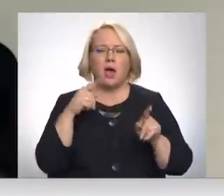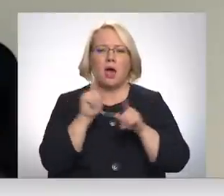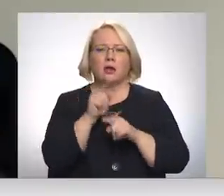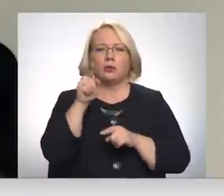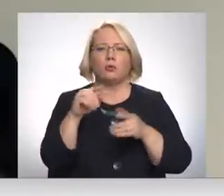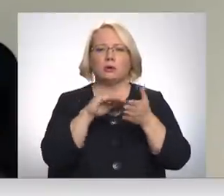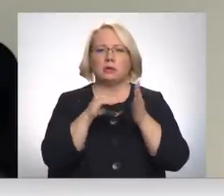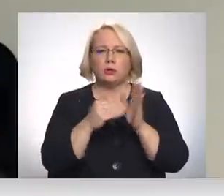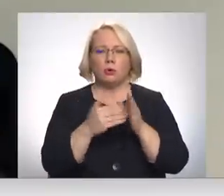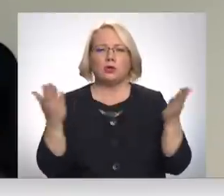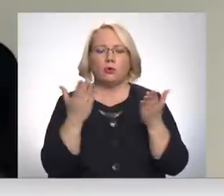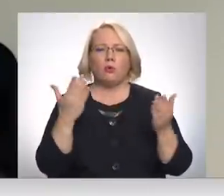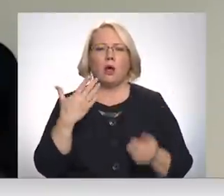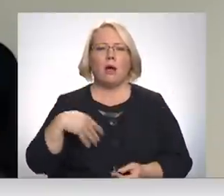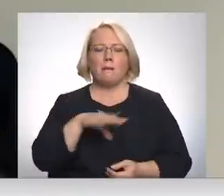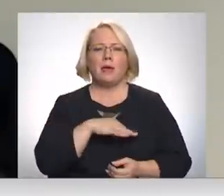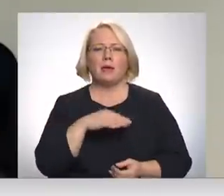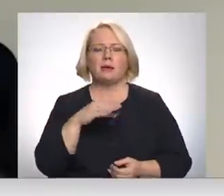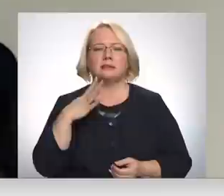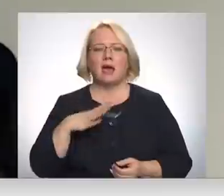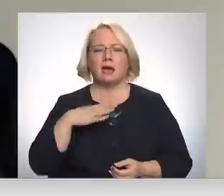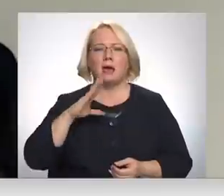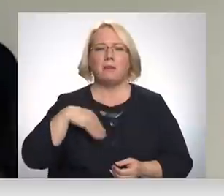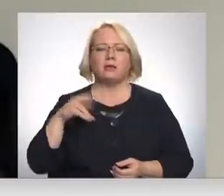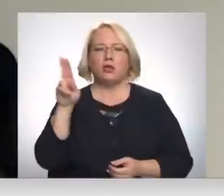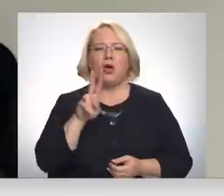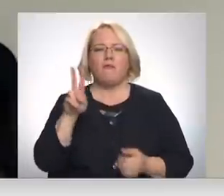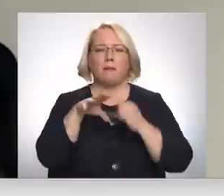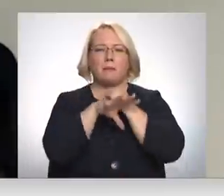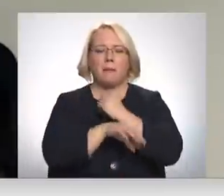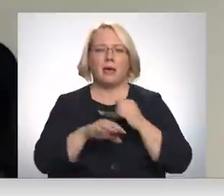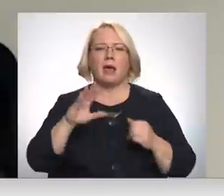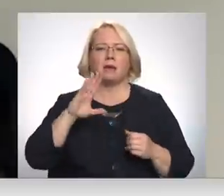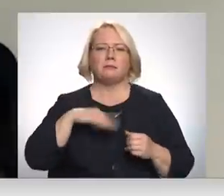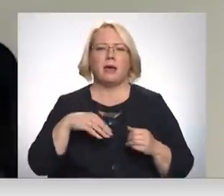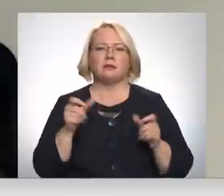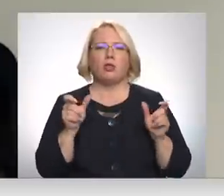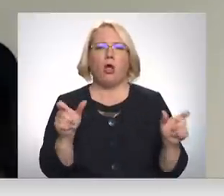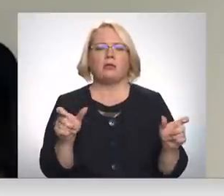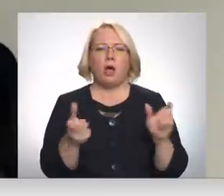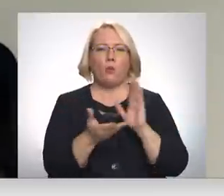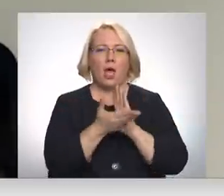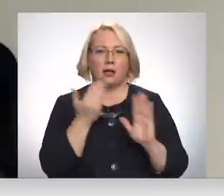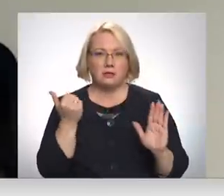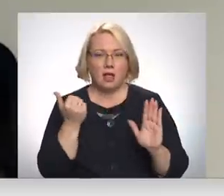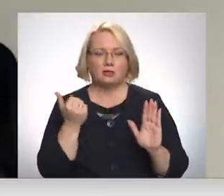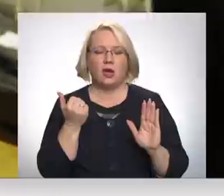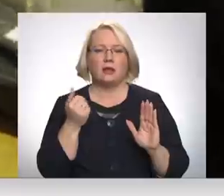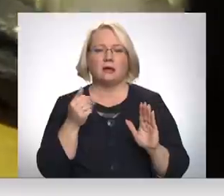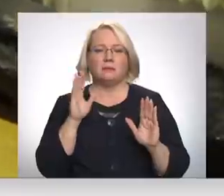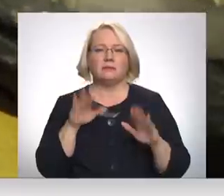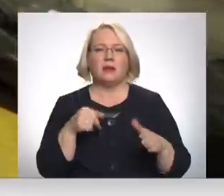situāciju, ko mēs sagaidām novembra beigās pēc lockdowna atcēlšanas, tad principā mēs tiekam galā tikai